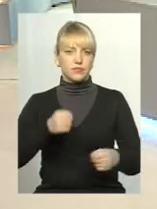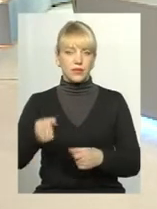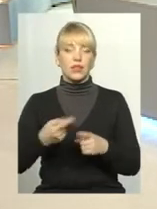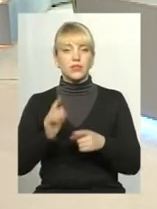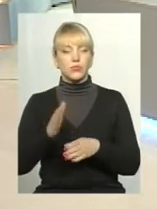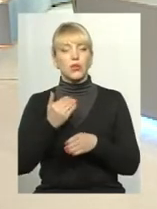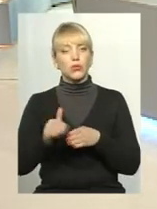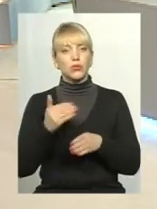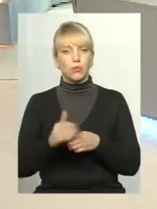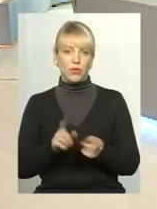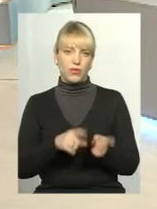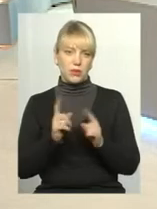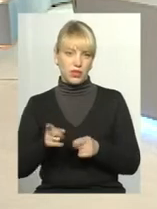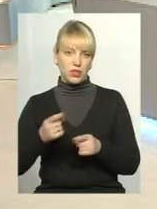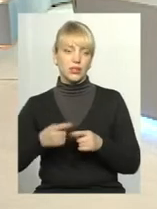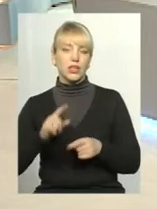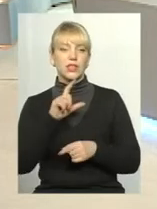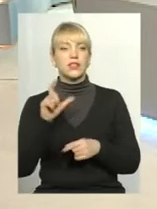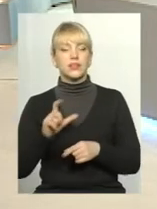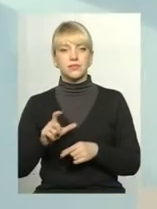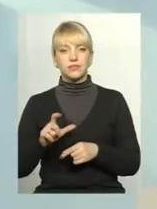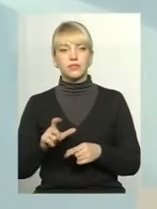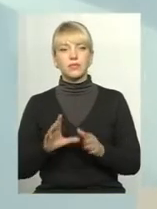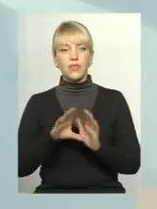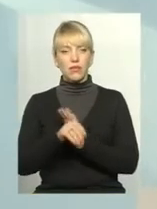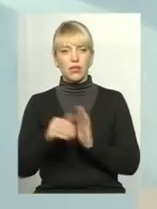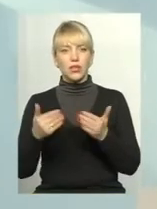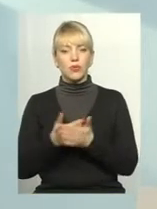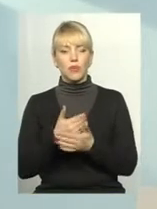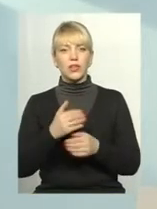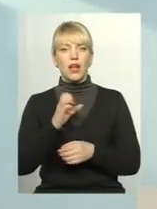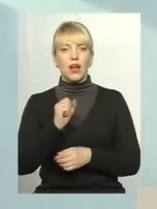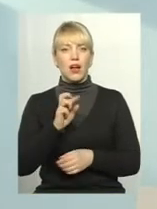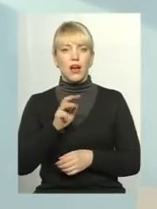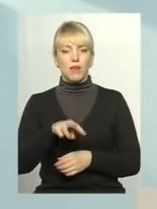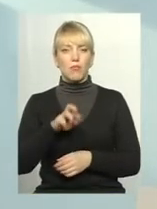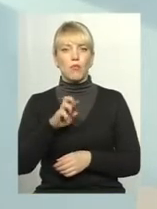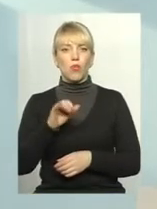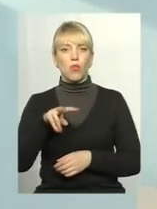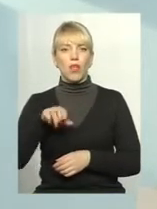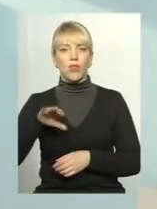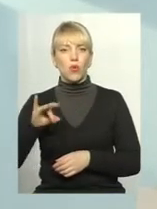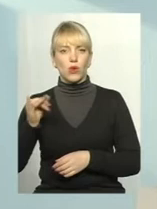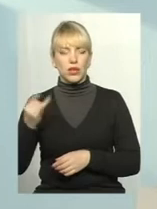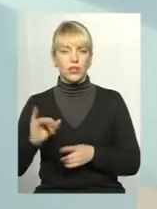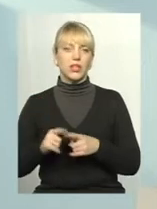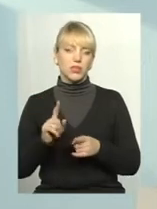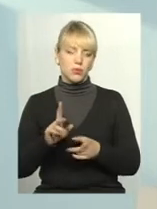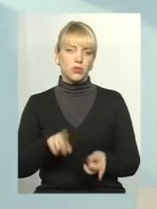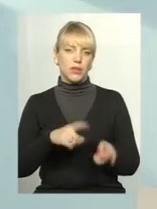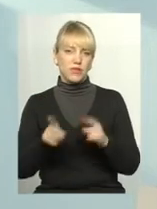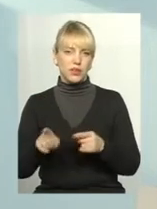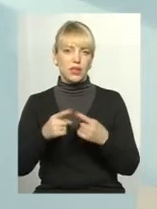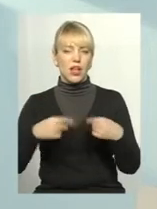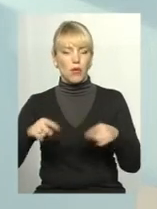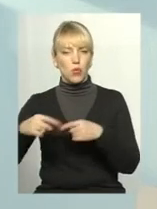поступовий перехід з введенням нових амбулаторій. Поступово ці лікарі будуть виведені на амбулаторій. А